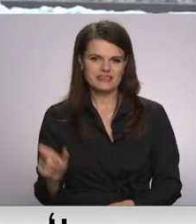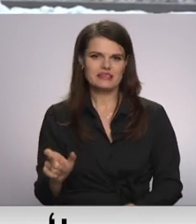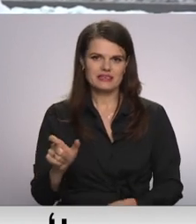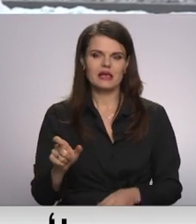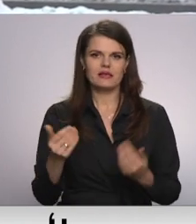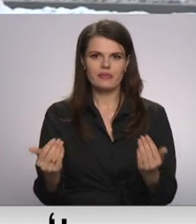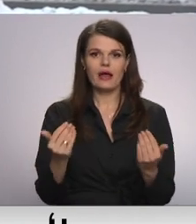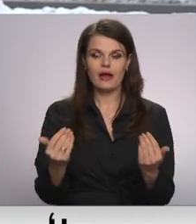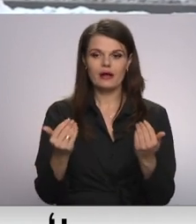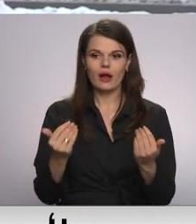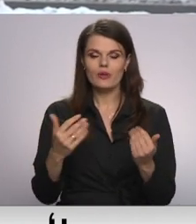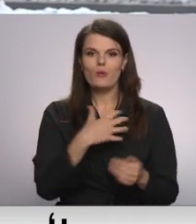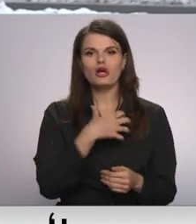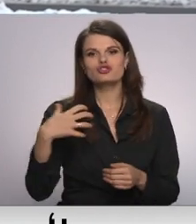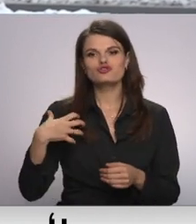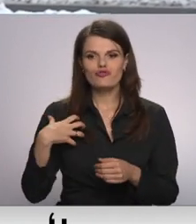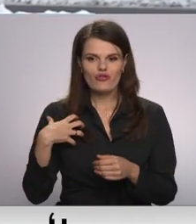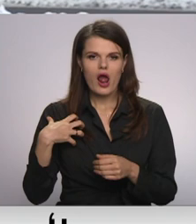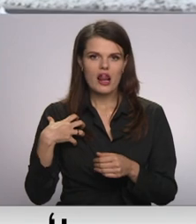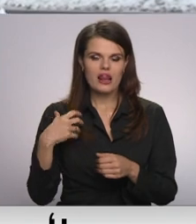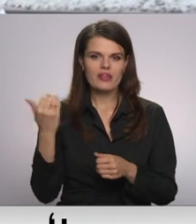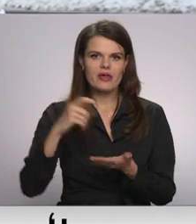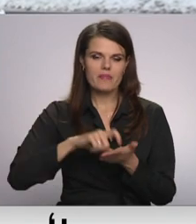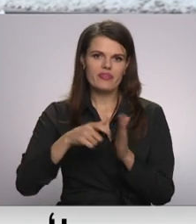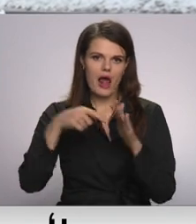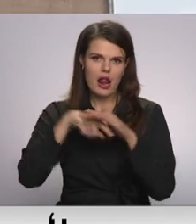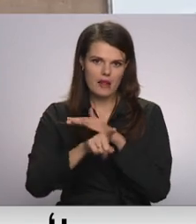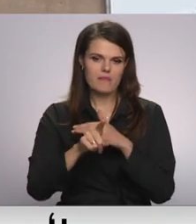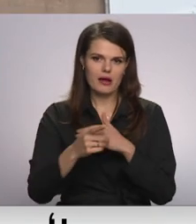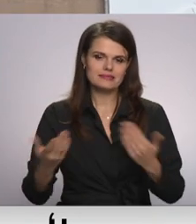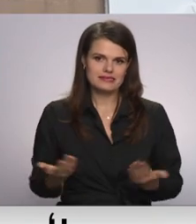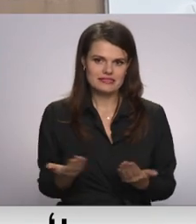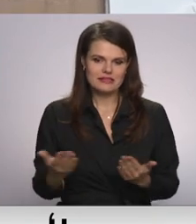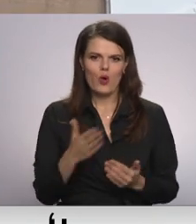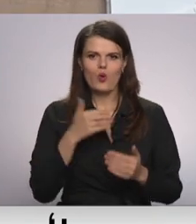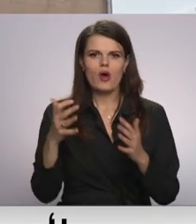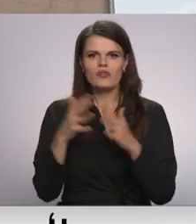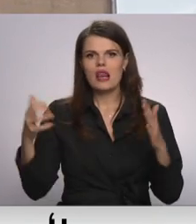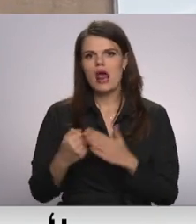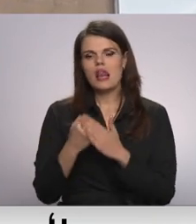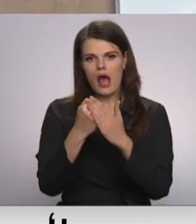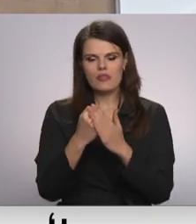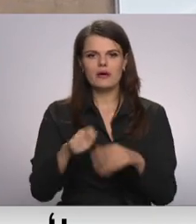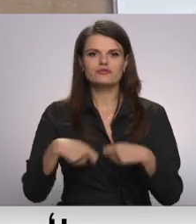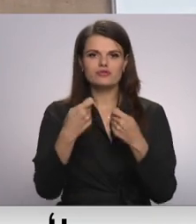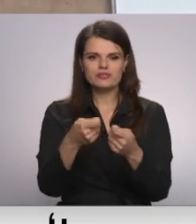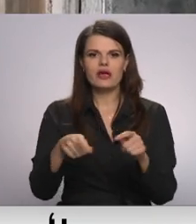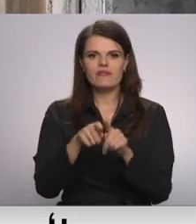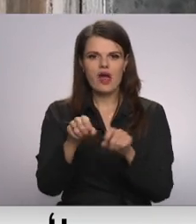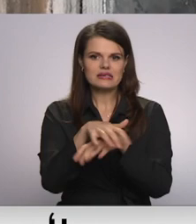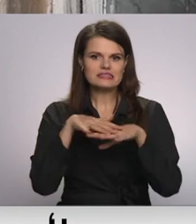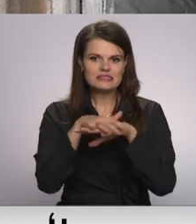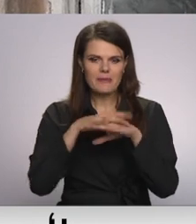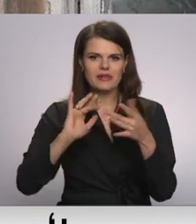šobrīd pašvaldības telpās šīta vieta. Ļoti lielu atbalstu cietušiems niedzirīs sabiedrība.